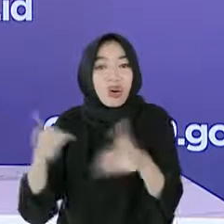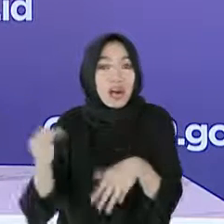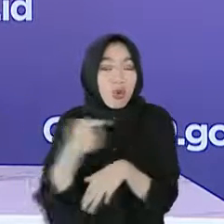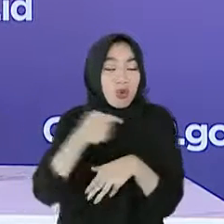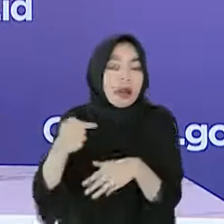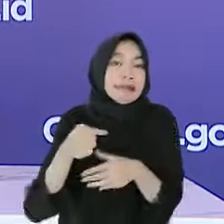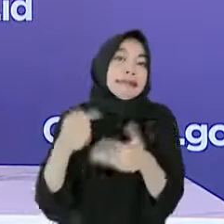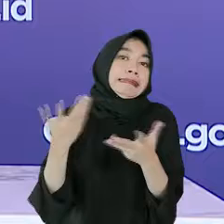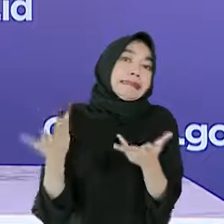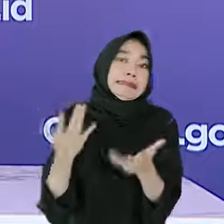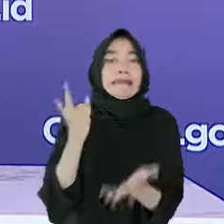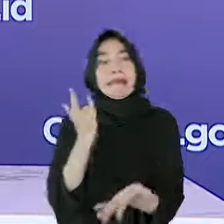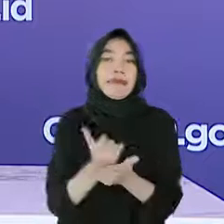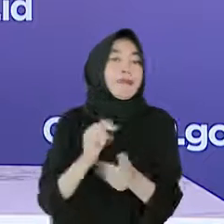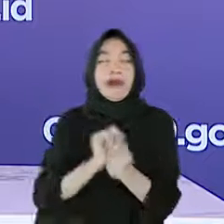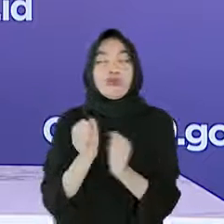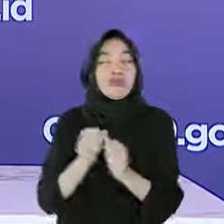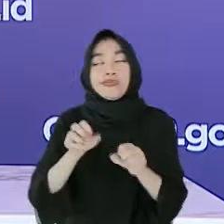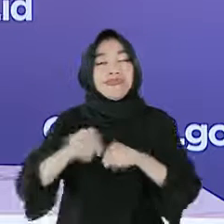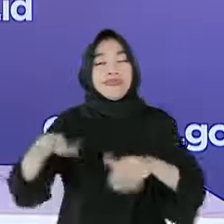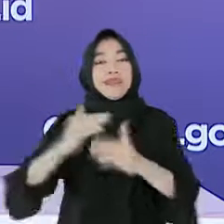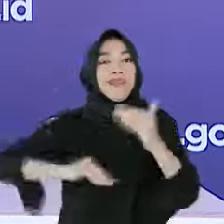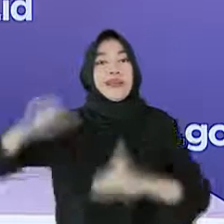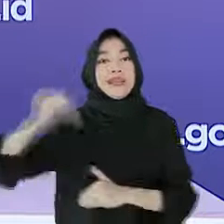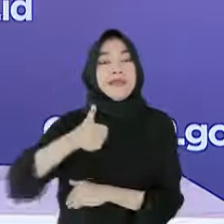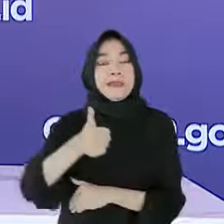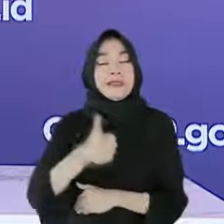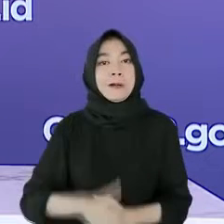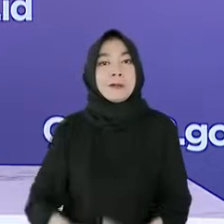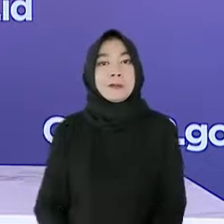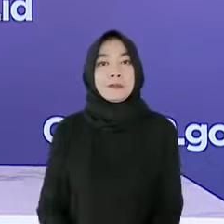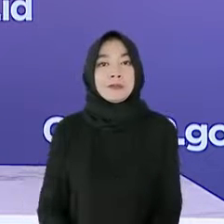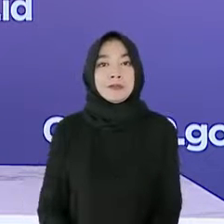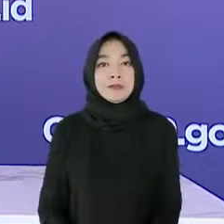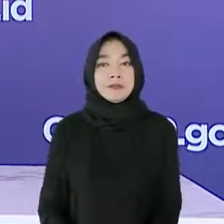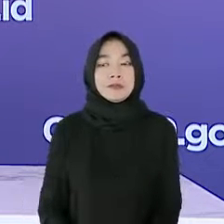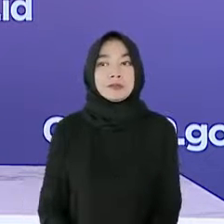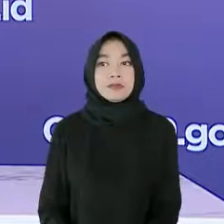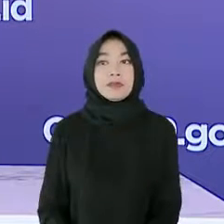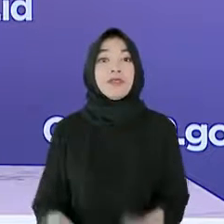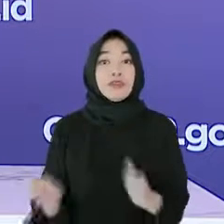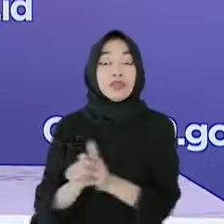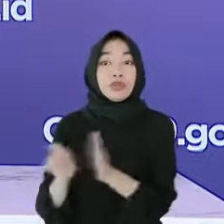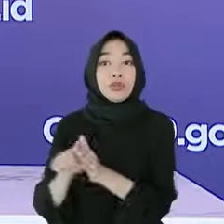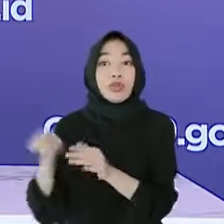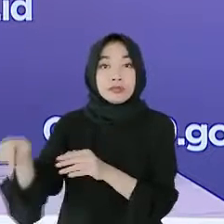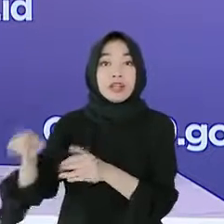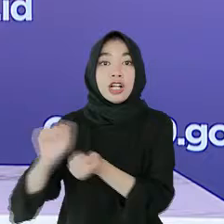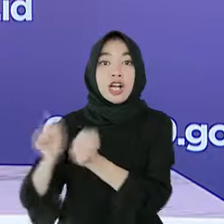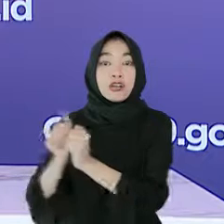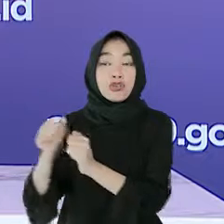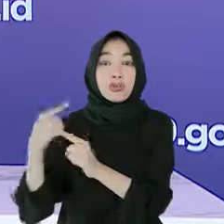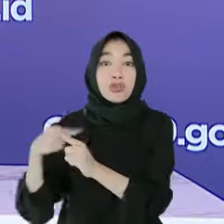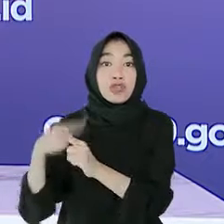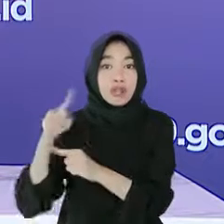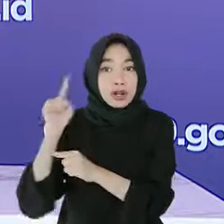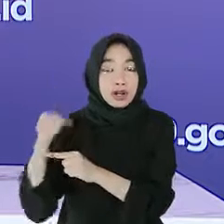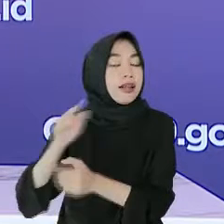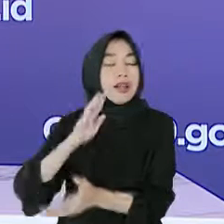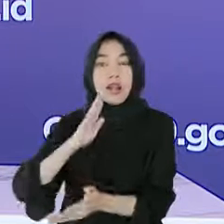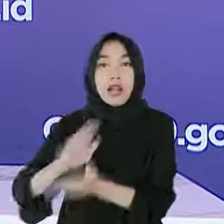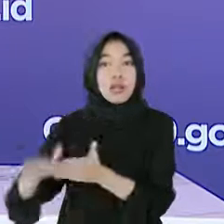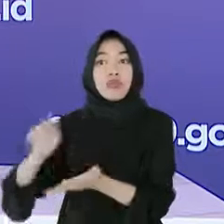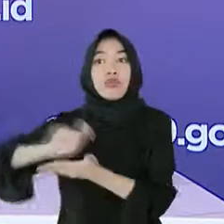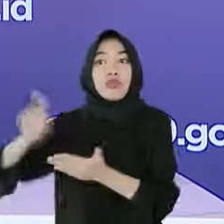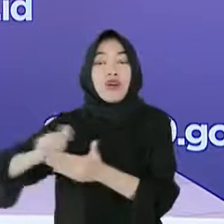maka akan memperluas penularan. Oleh karena itu, jika ada kasus positif maka segera lakukan